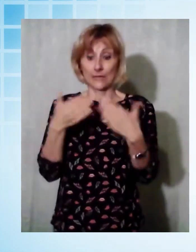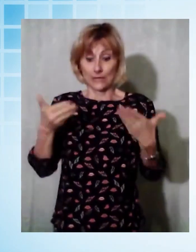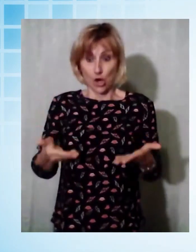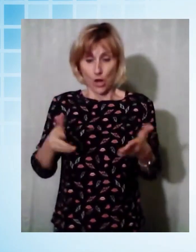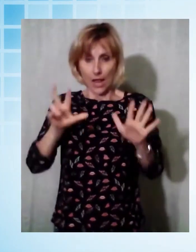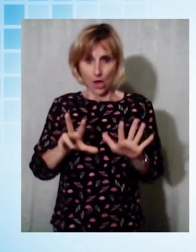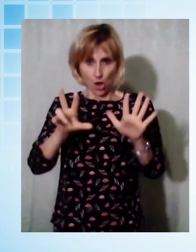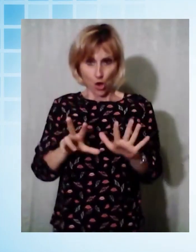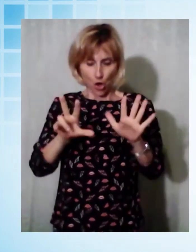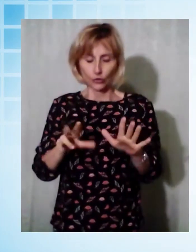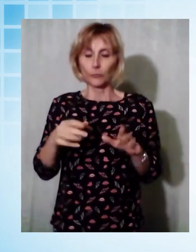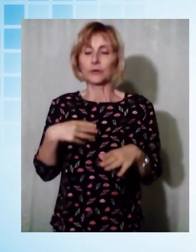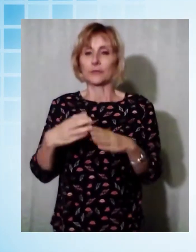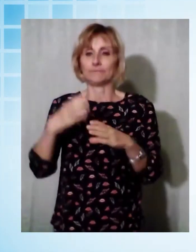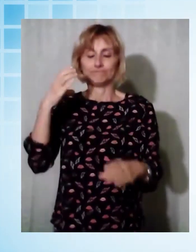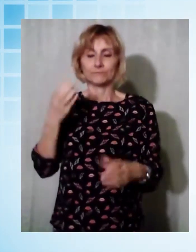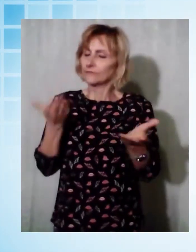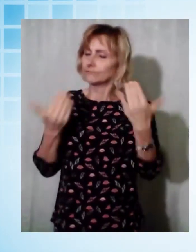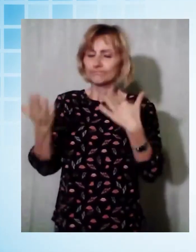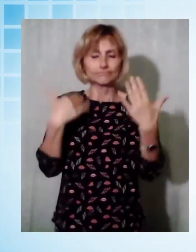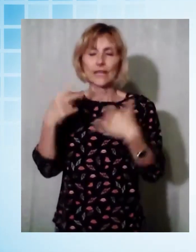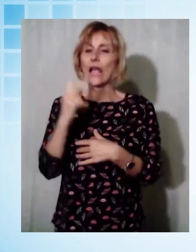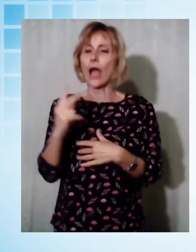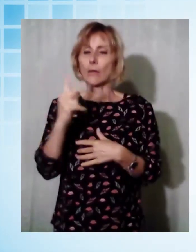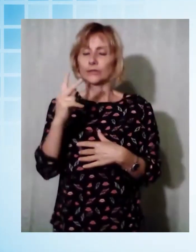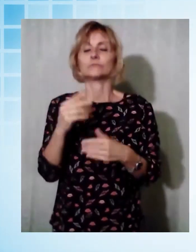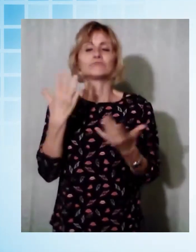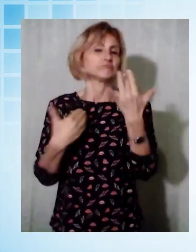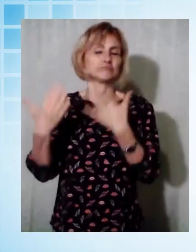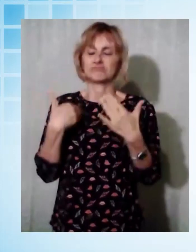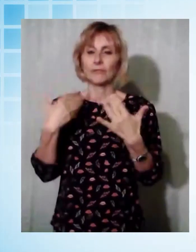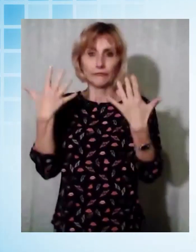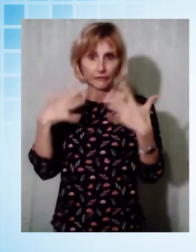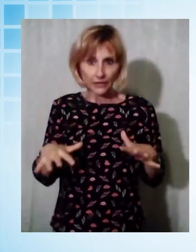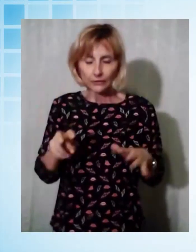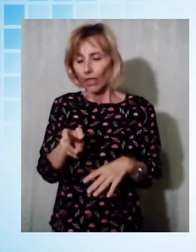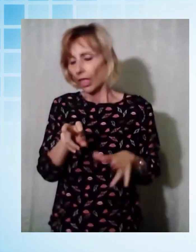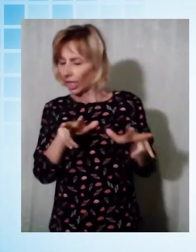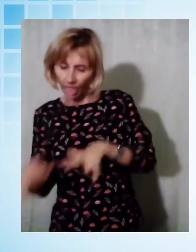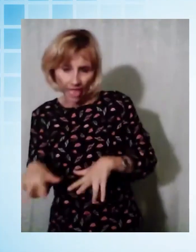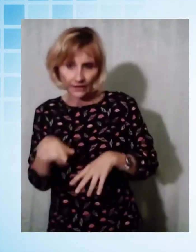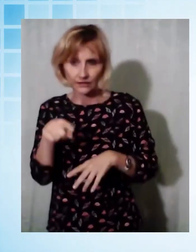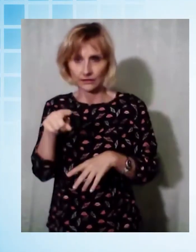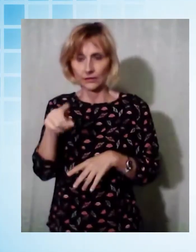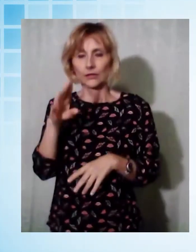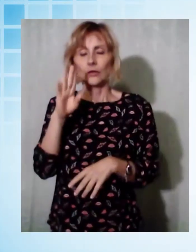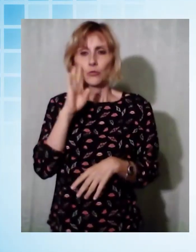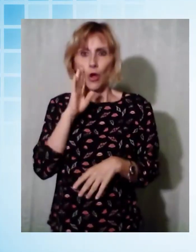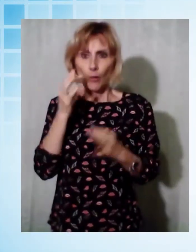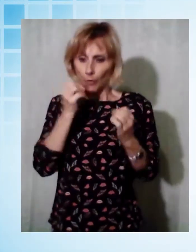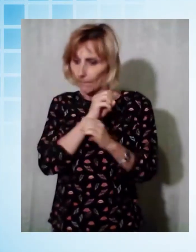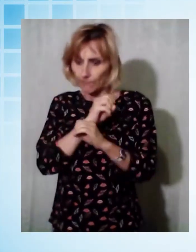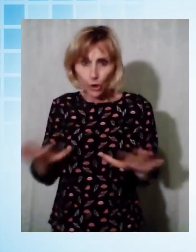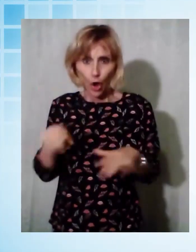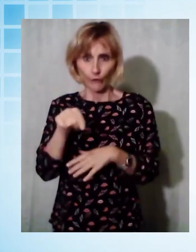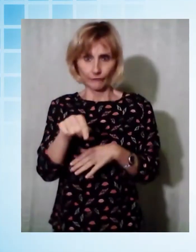scaricato alla Smart Fit Cup di Capannori. Secondo le ricostruzioni, il 55enne sarebbe caduto improvvisamente da un